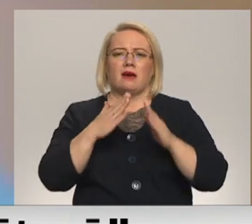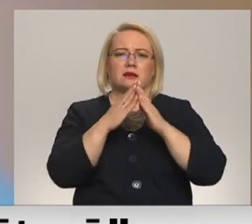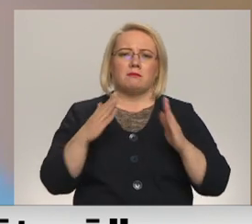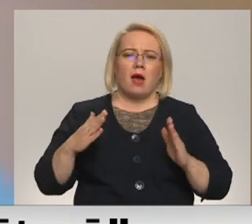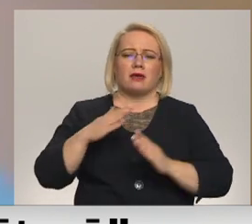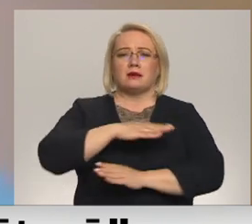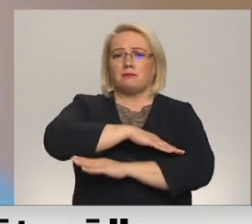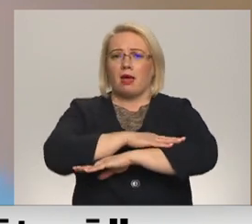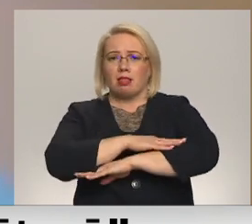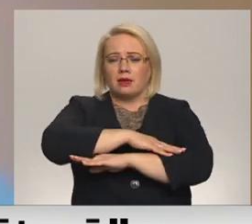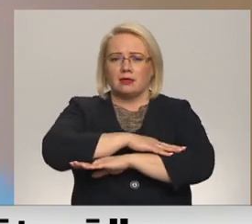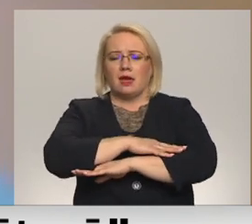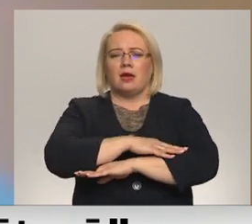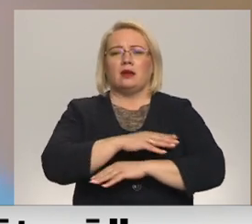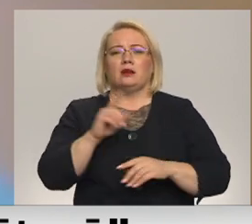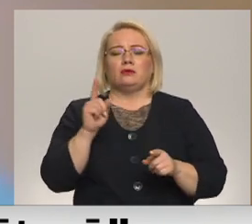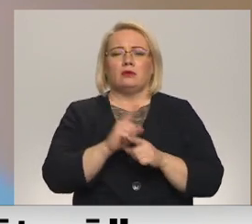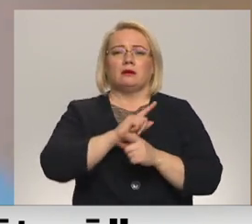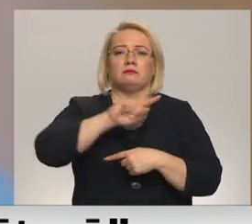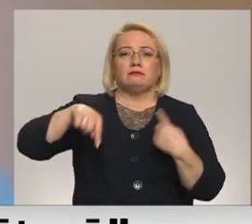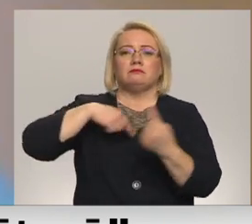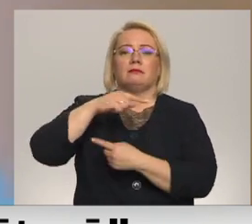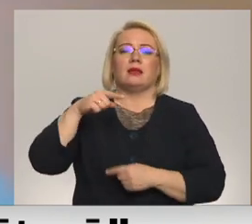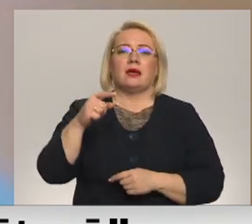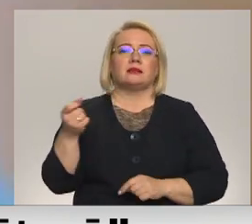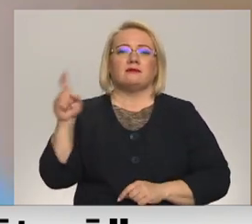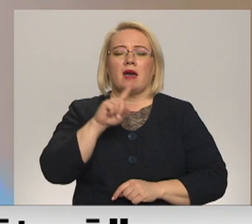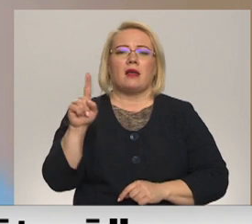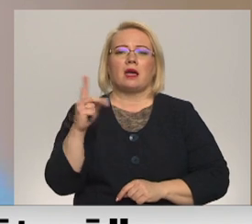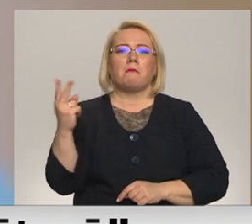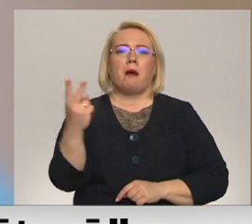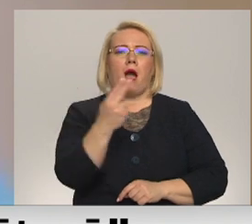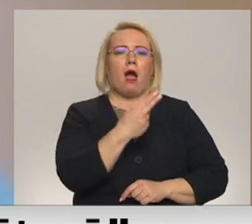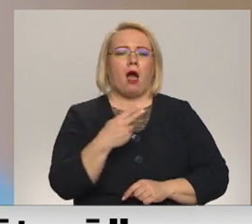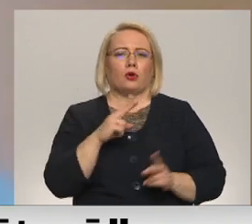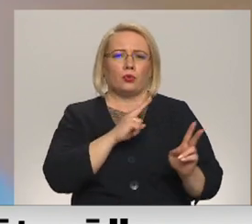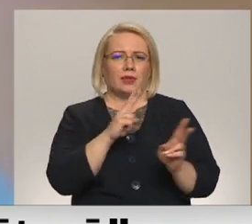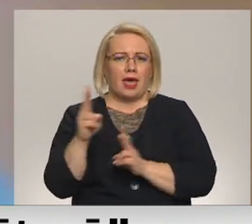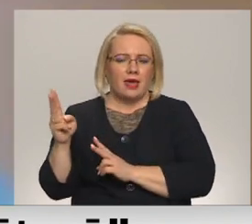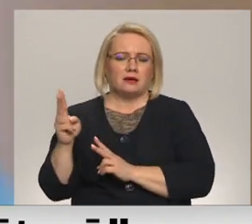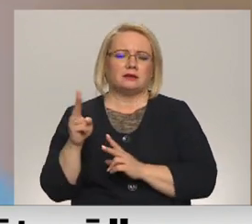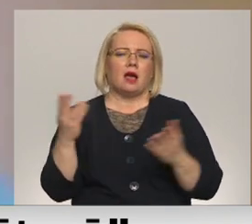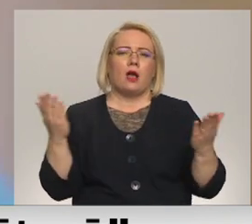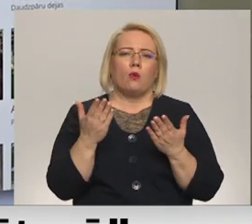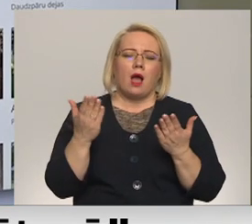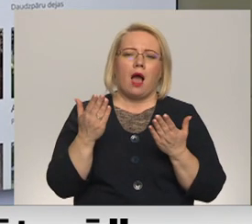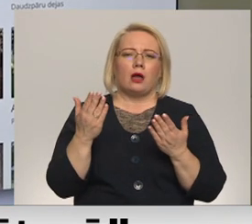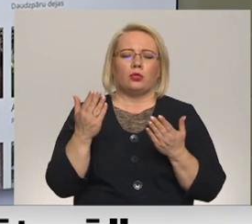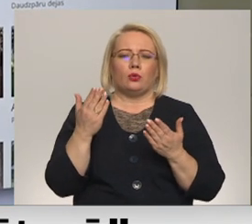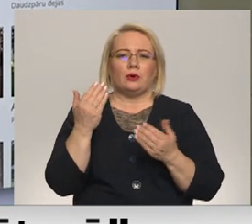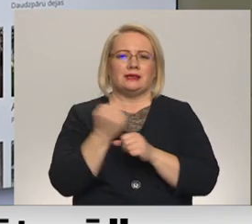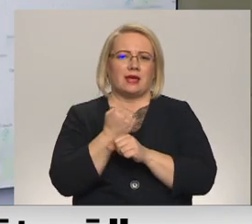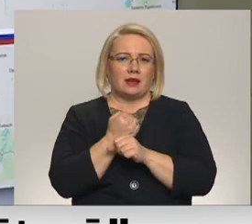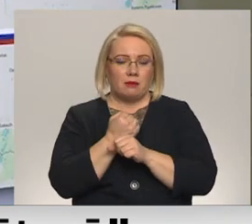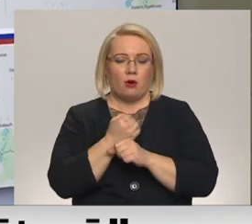un veča rinkās un pārsvarēties ir pāru dejas ar kaut kādu izdarību. Liela